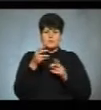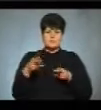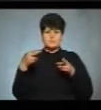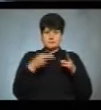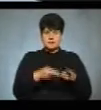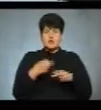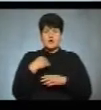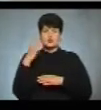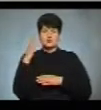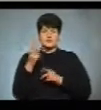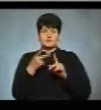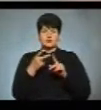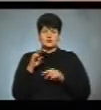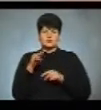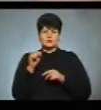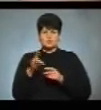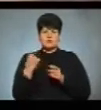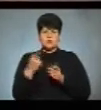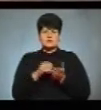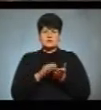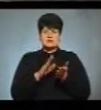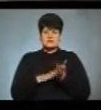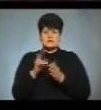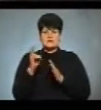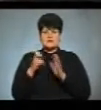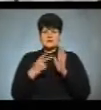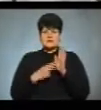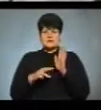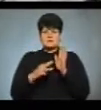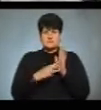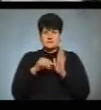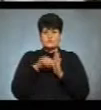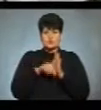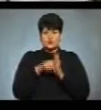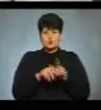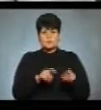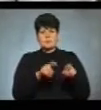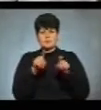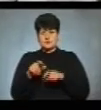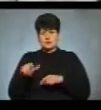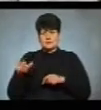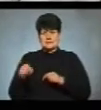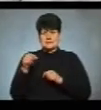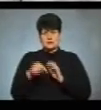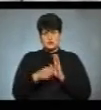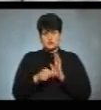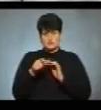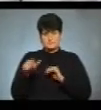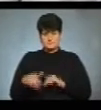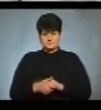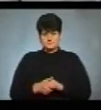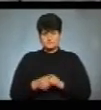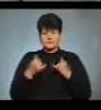голосування у другому турі в області зареєструвались 278 внутрішньопереміщених осіб із 1600. Для